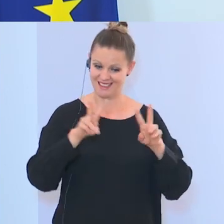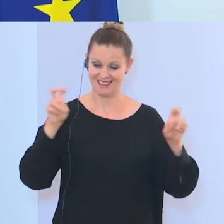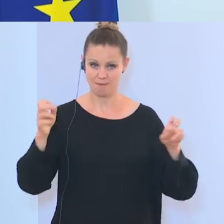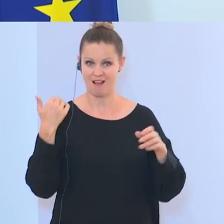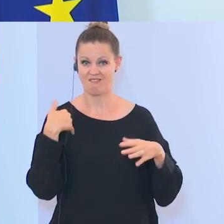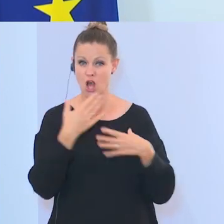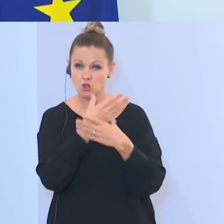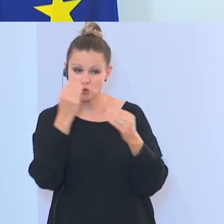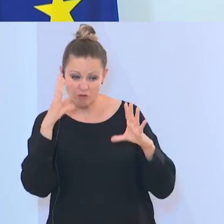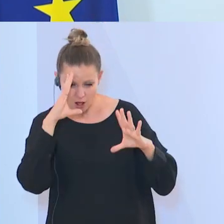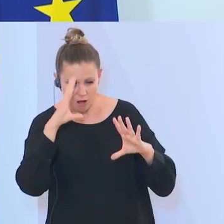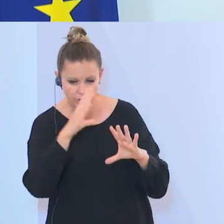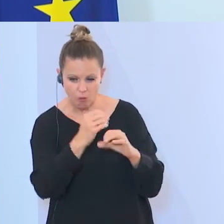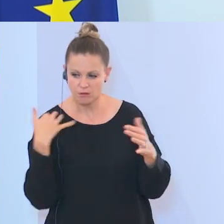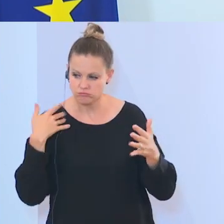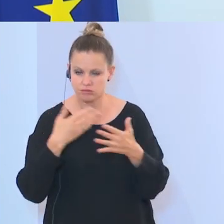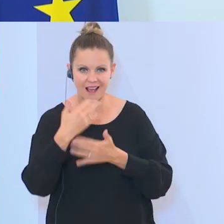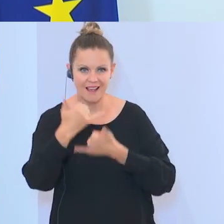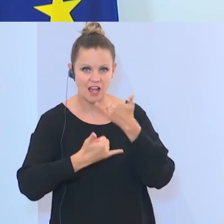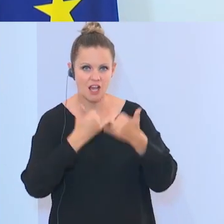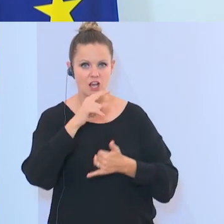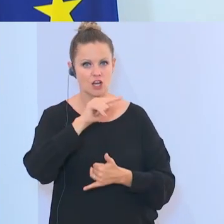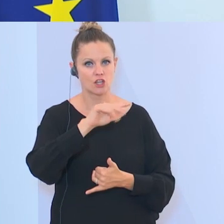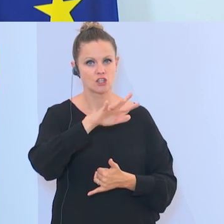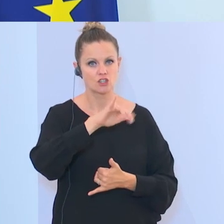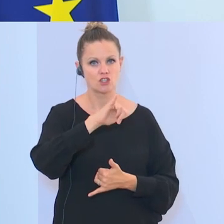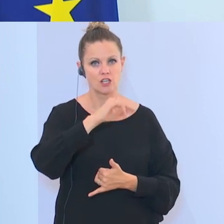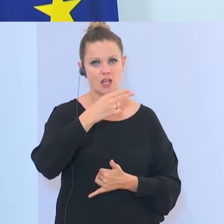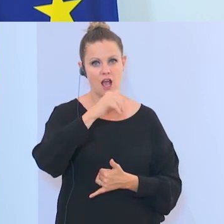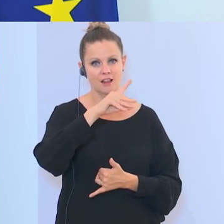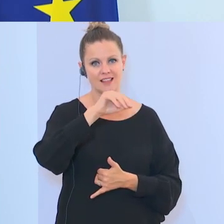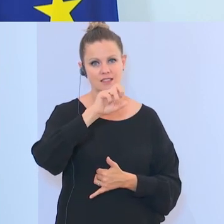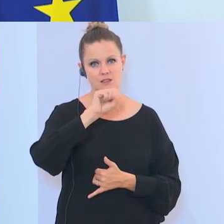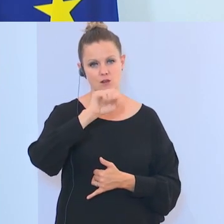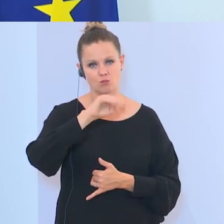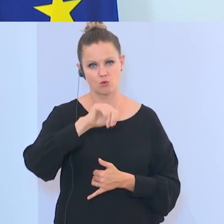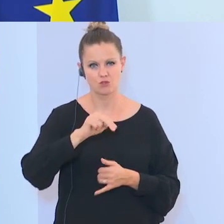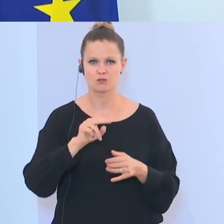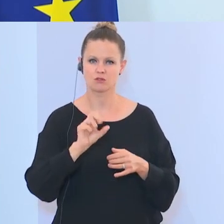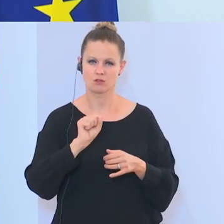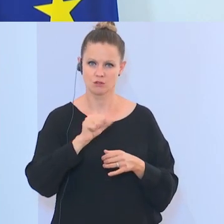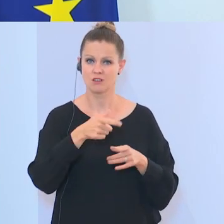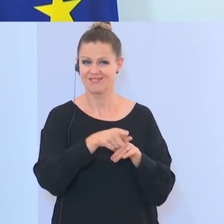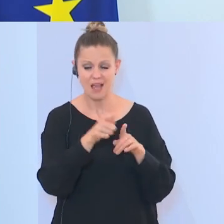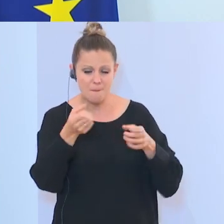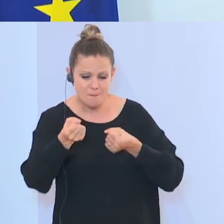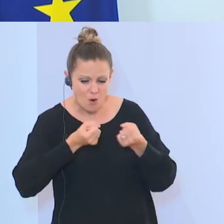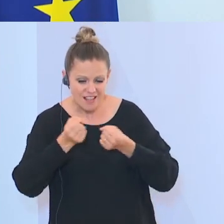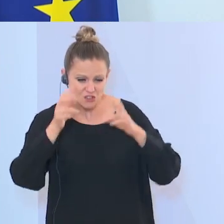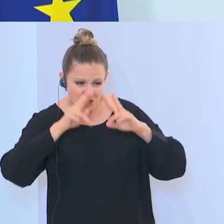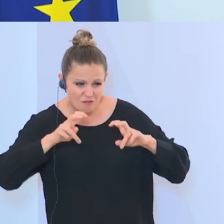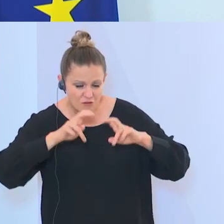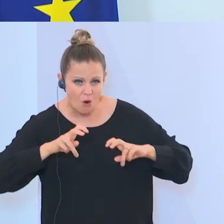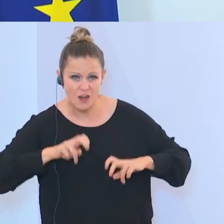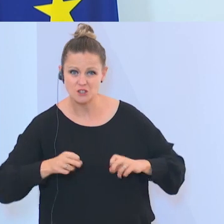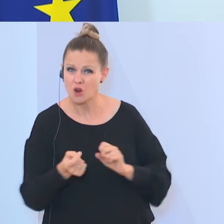fokussiert haben in den letzten Jahren auf den Jihadismus, Salafismus, wir haben zu wenig Forschung, also nicht nur politisch haben wir uns das